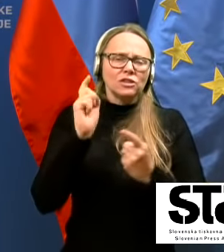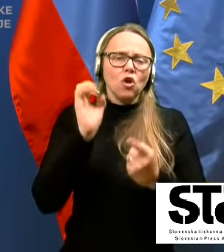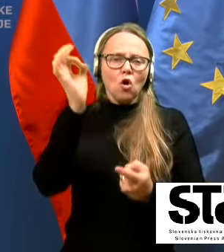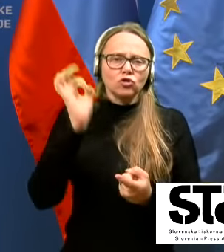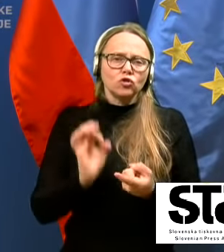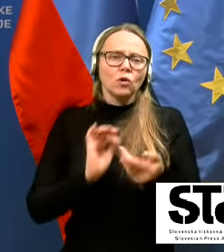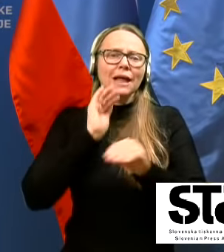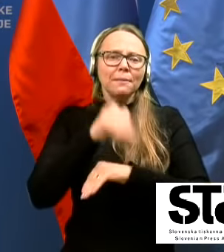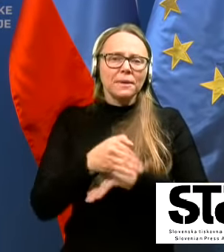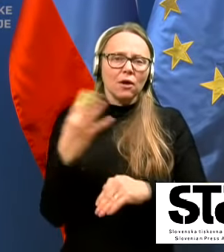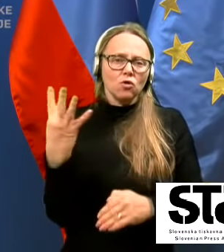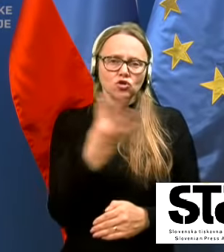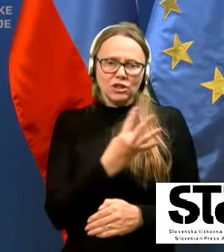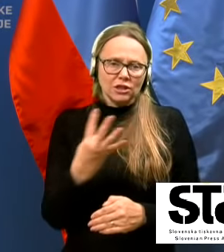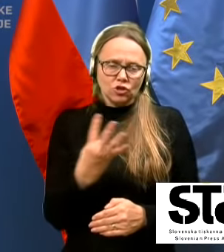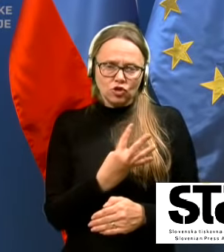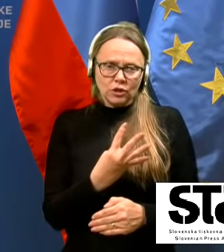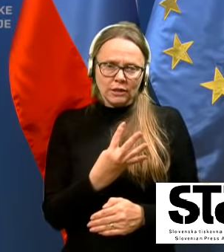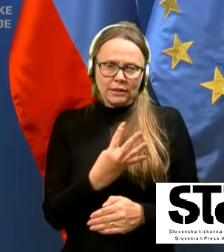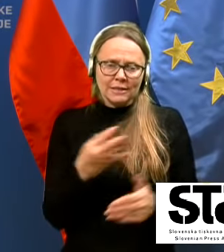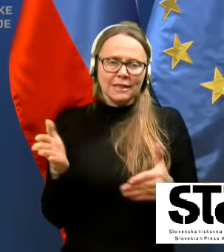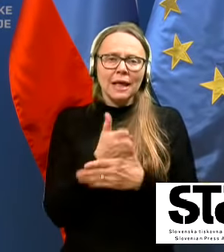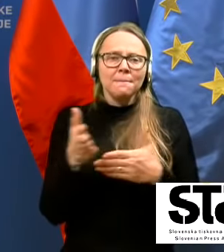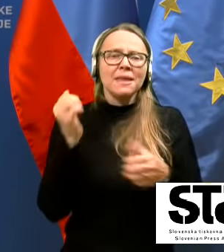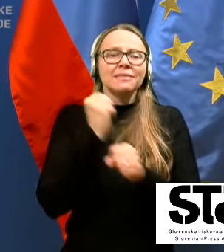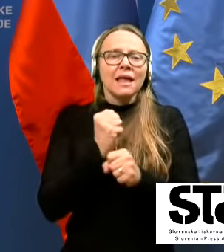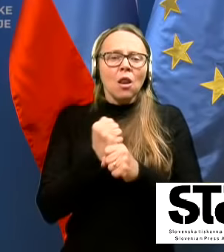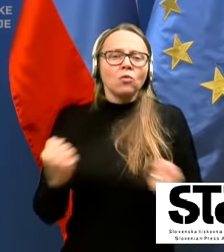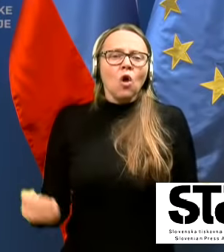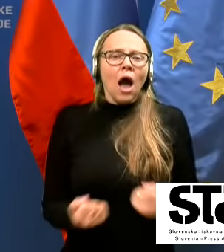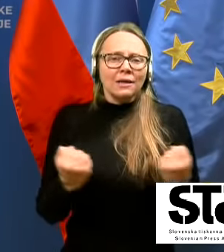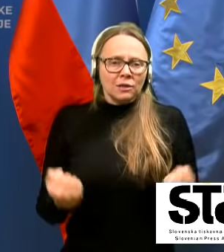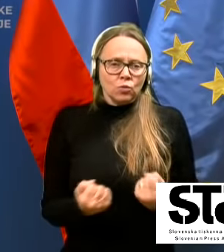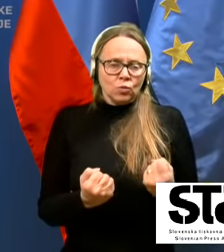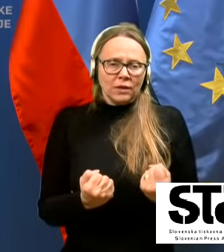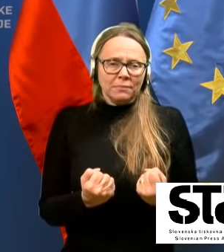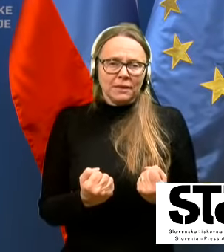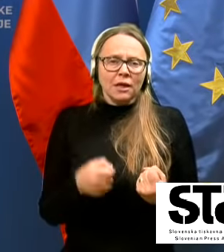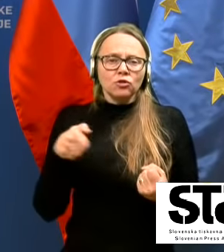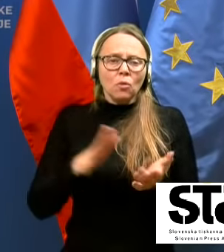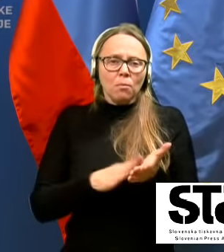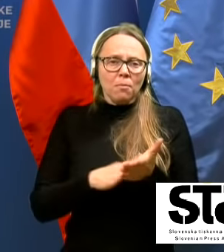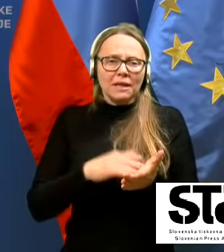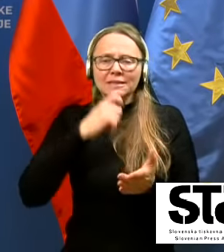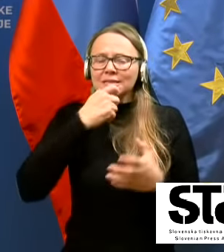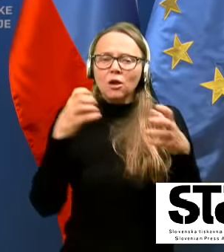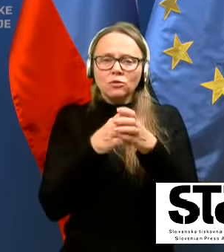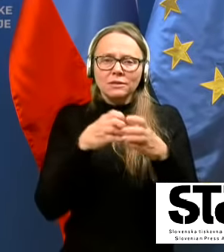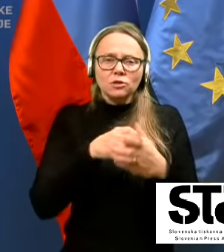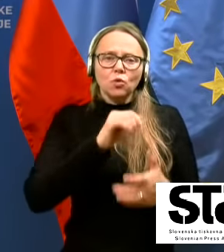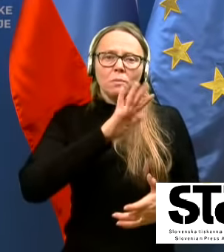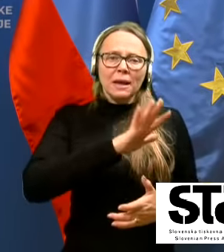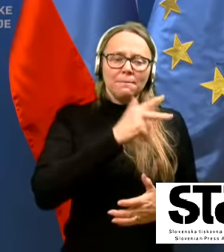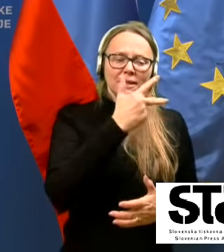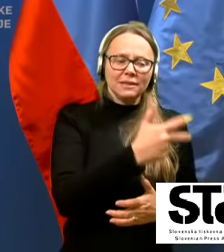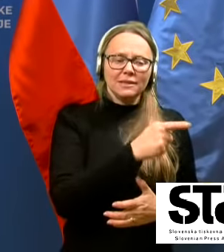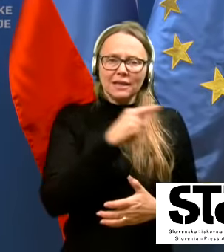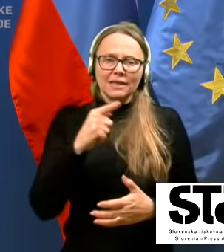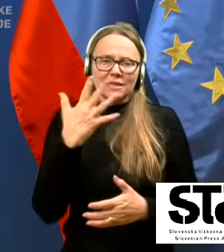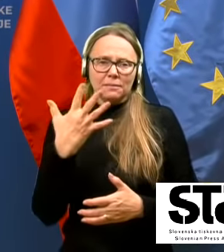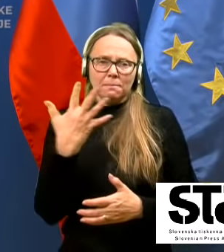spravi preko 44, med delavno aktivnimi, spravi v starostni skupini med 35 in 55